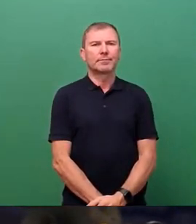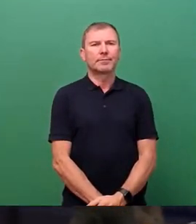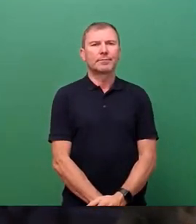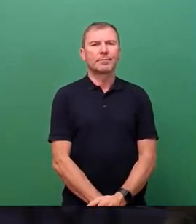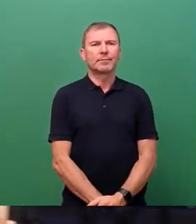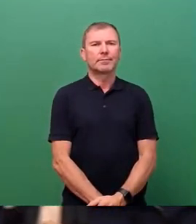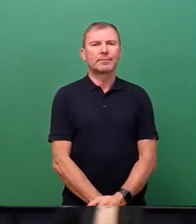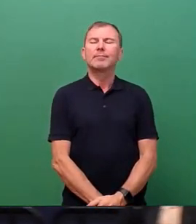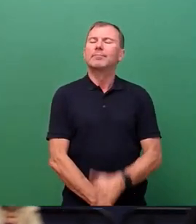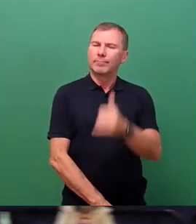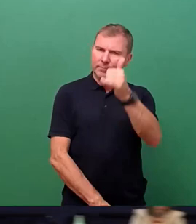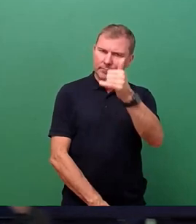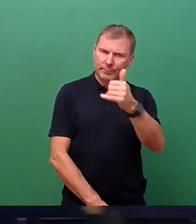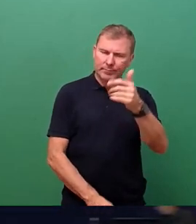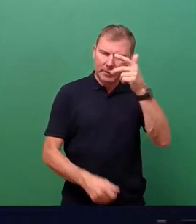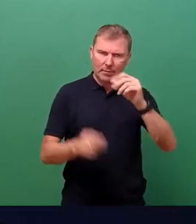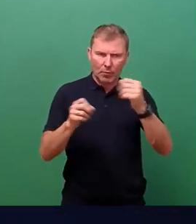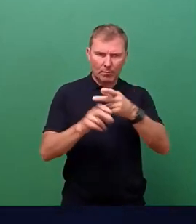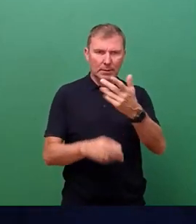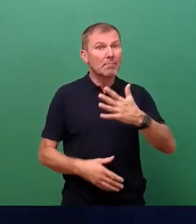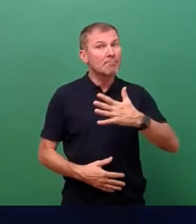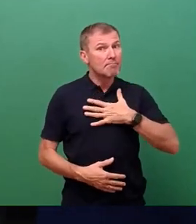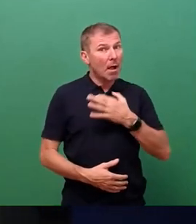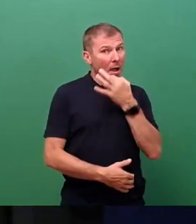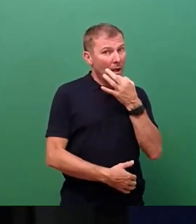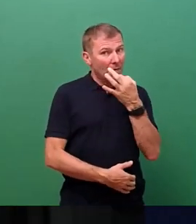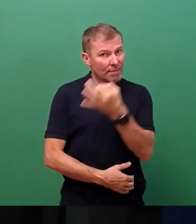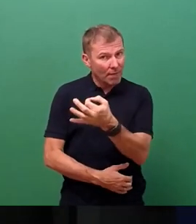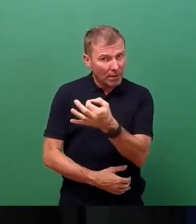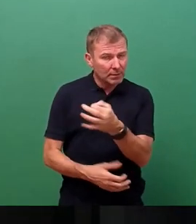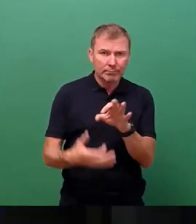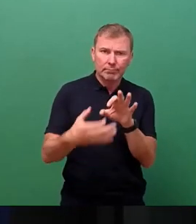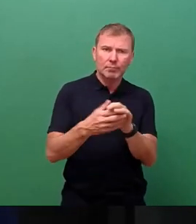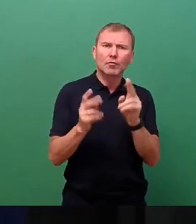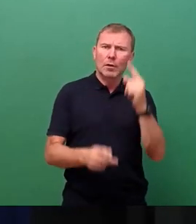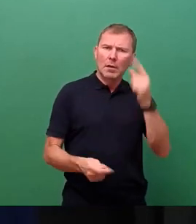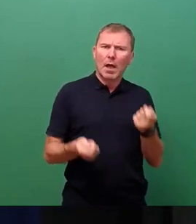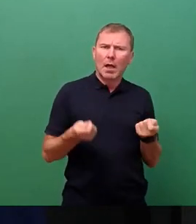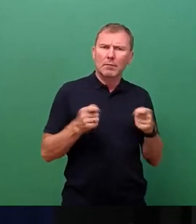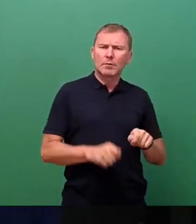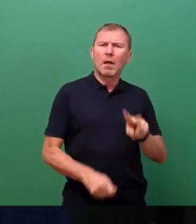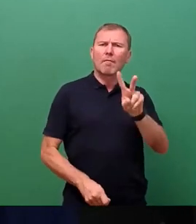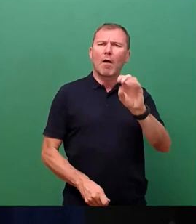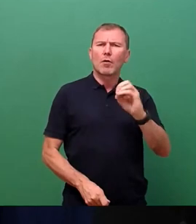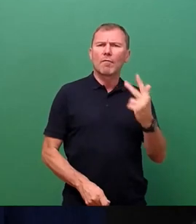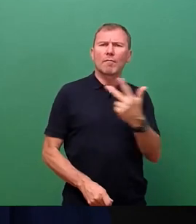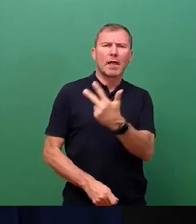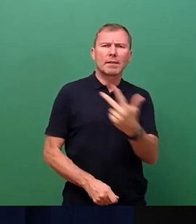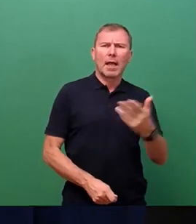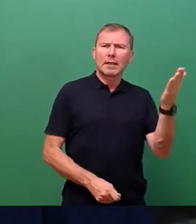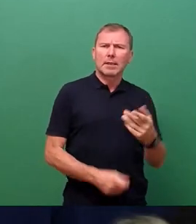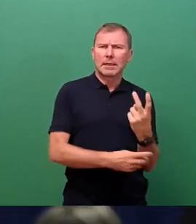Sehr geehrter Herr Oberbürgermeister, meine Frage zielt auf den Stadtratsbeschluss V0533-20 hin.